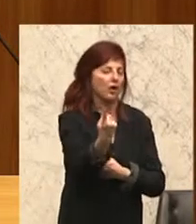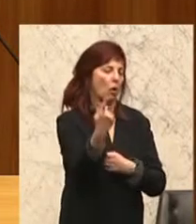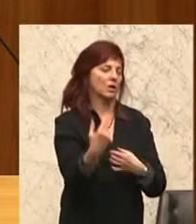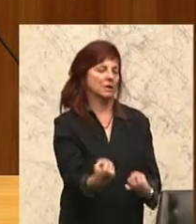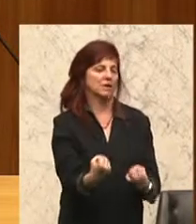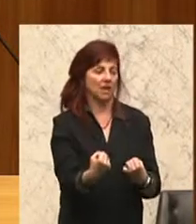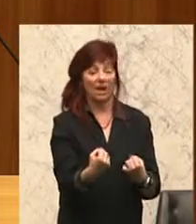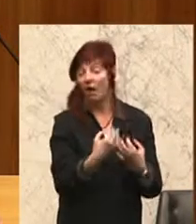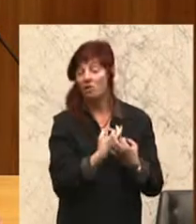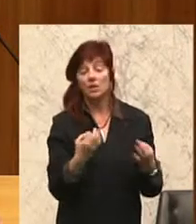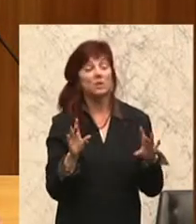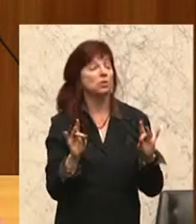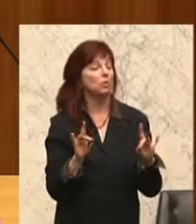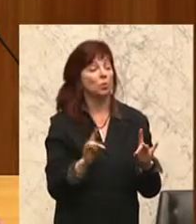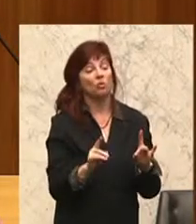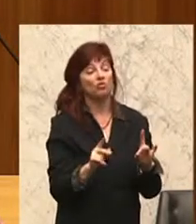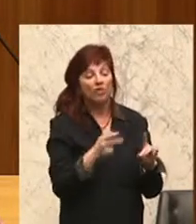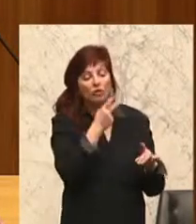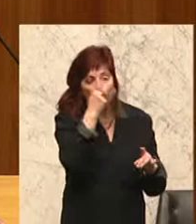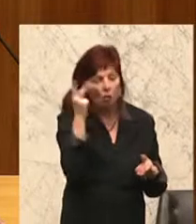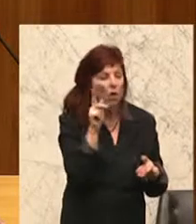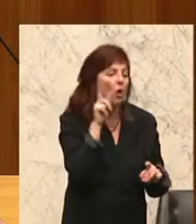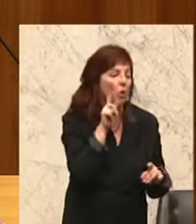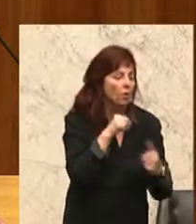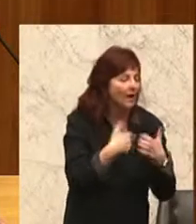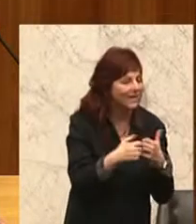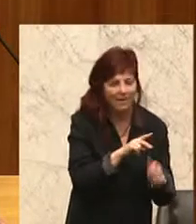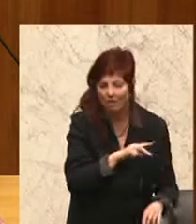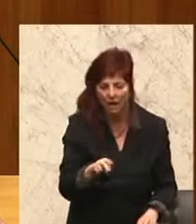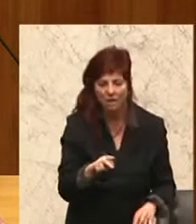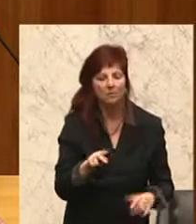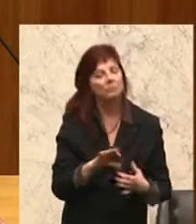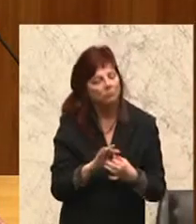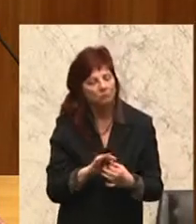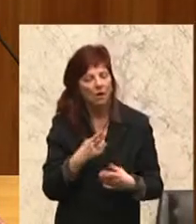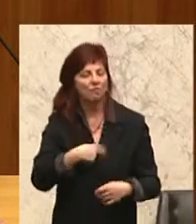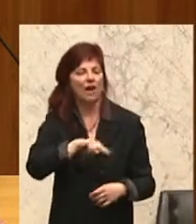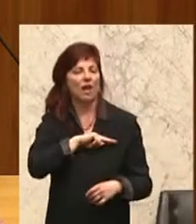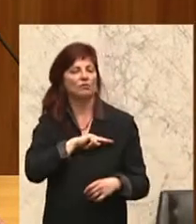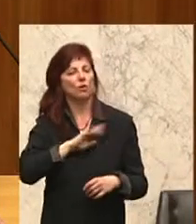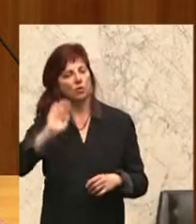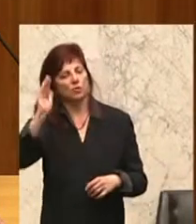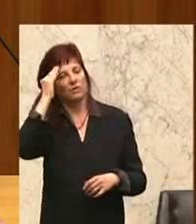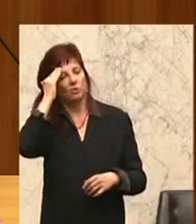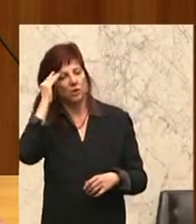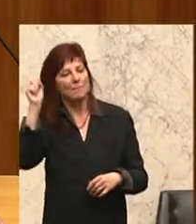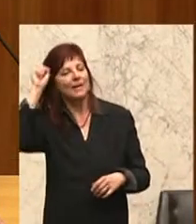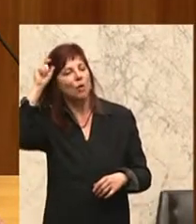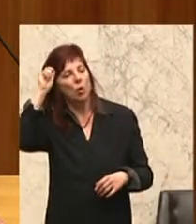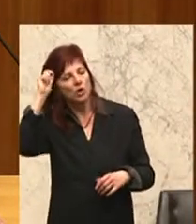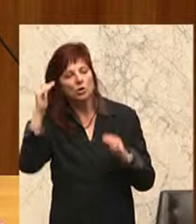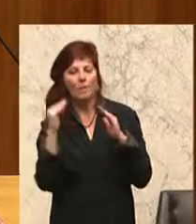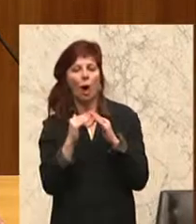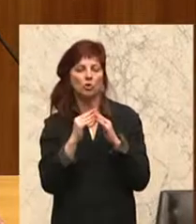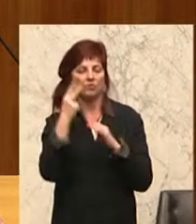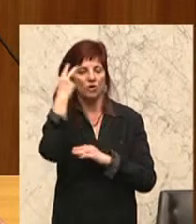Populismus zu tun. Das hat mit Verantwortungsbewusstsein und mit logischem Hausverstand gegenüber den Problemen der